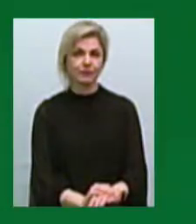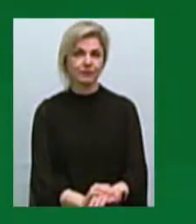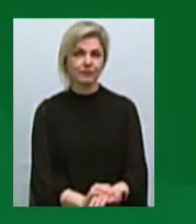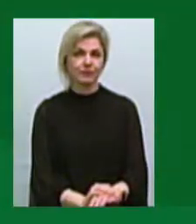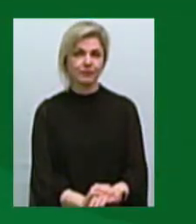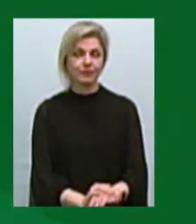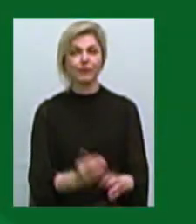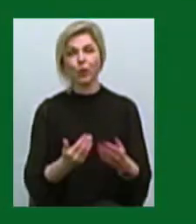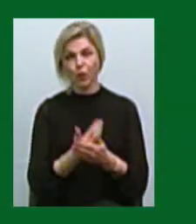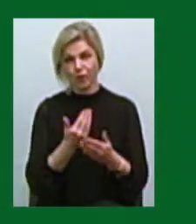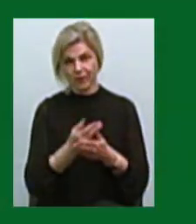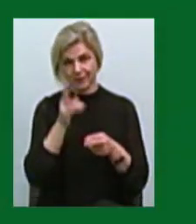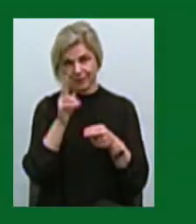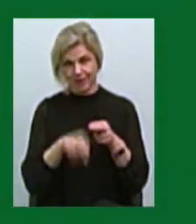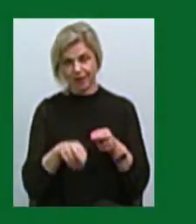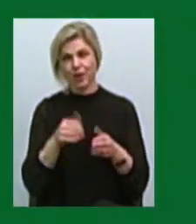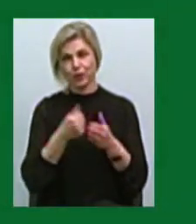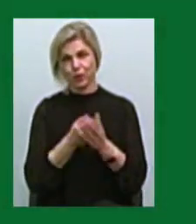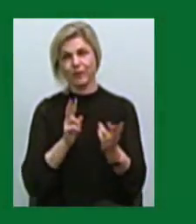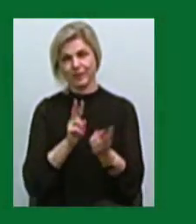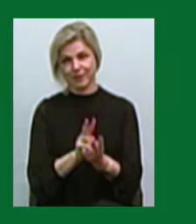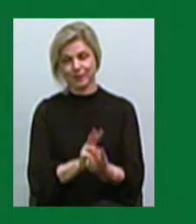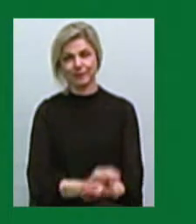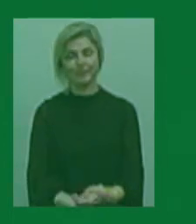Це була остання новина випуску. На все добре.